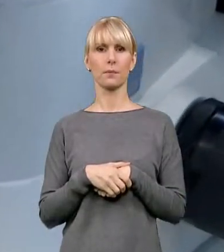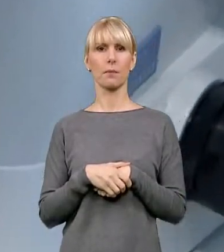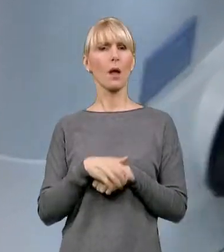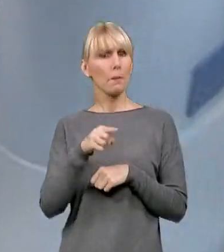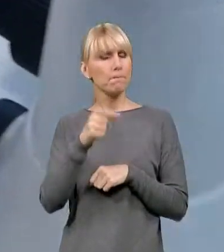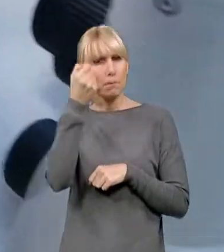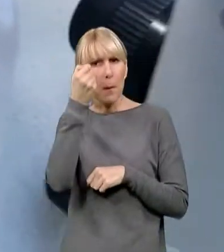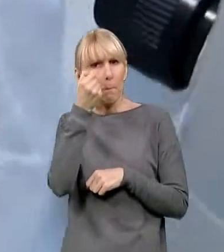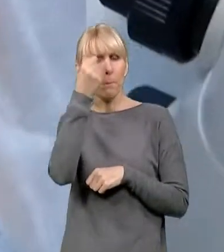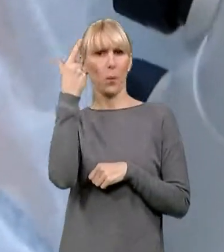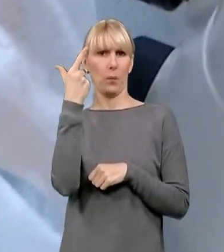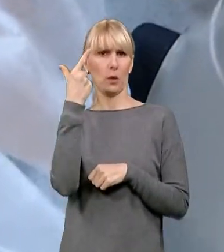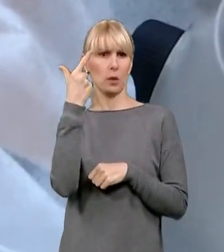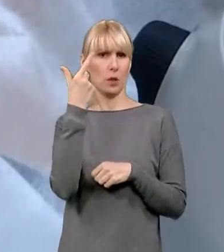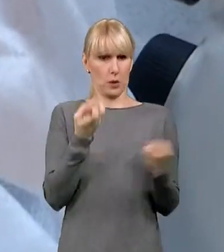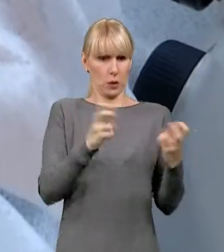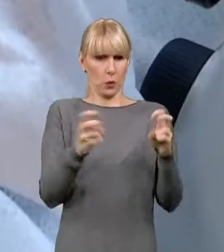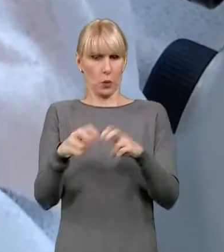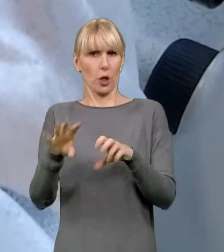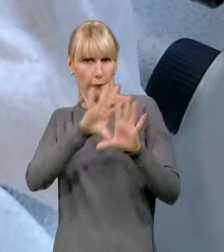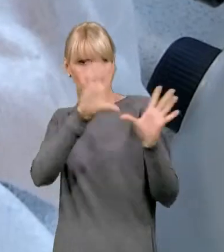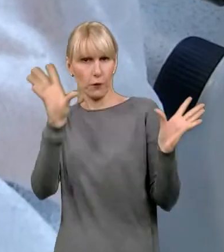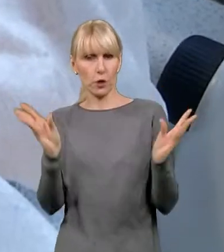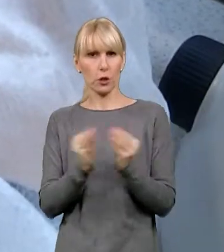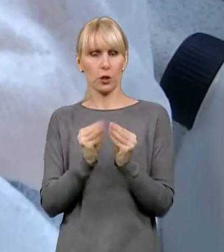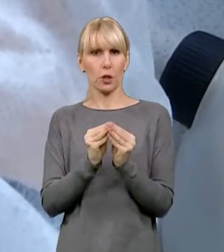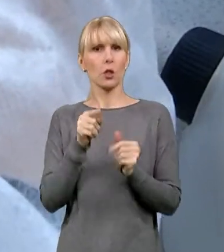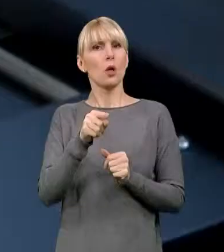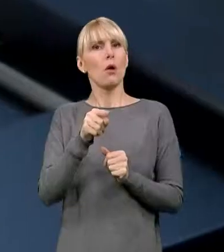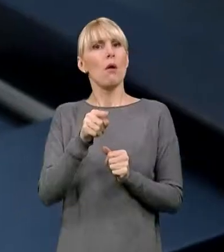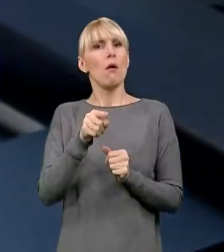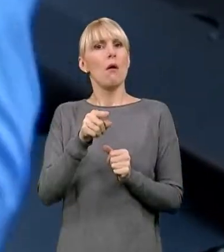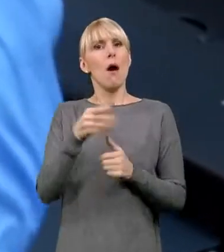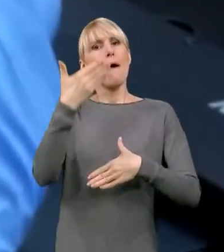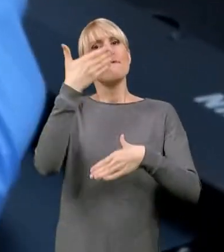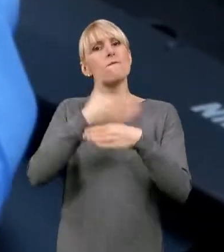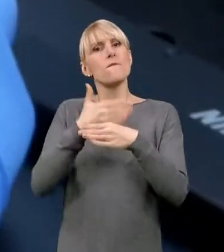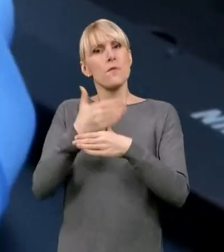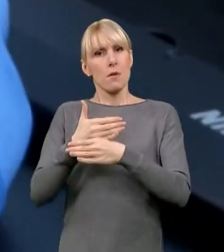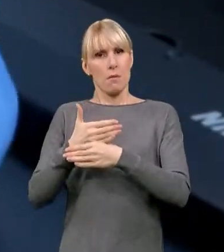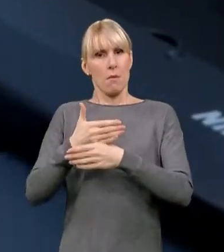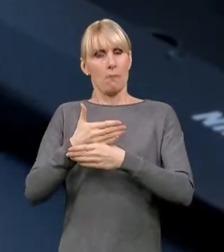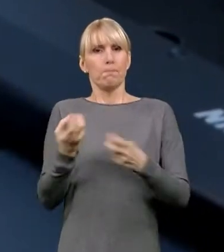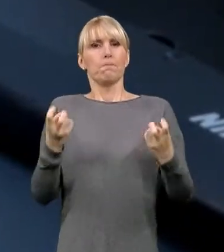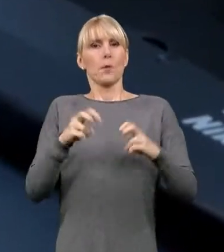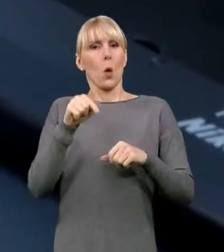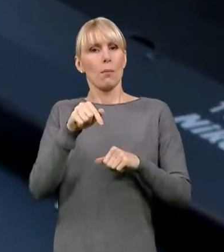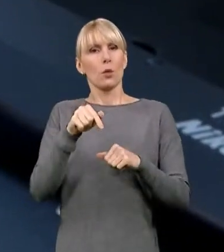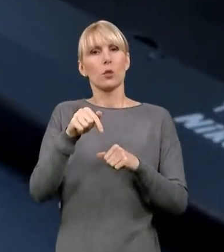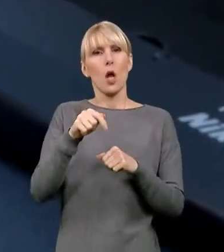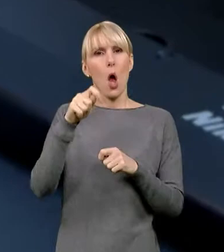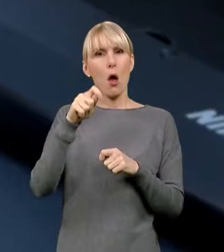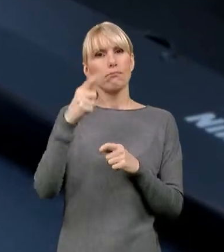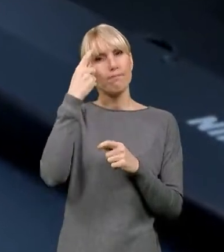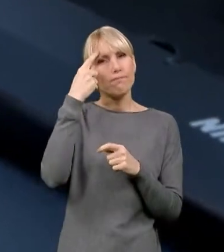Intencją założycieli spółki było stworzenie podmiotu, który byłby zdolny do rozwoju, opracowania i